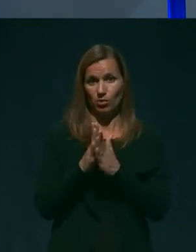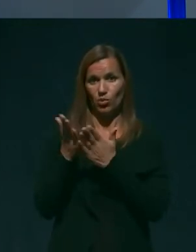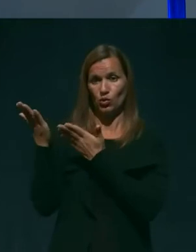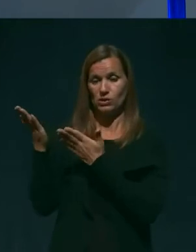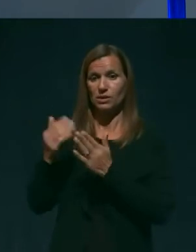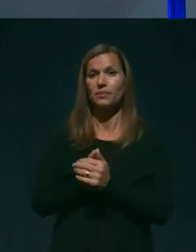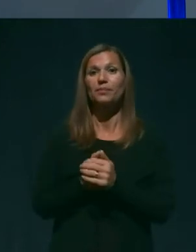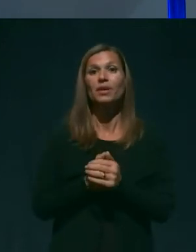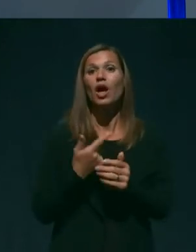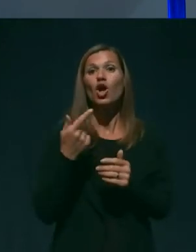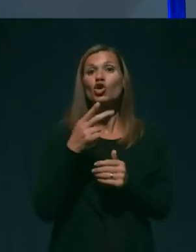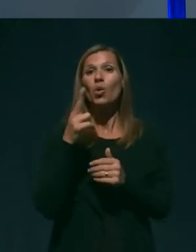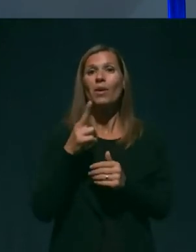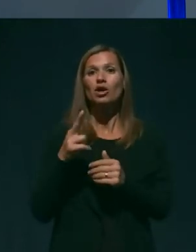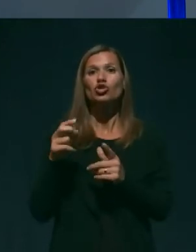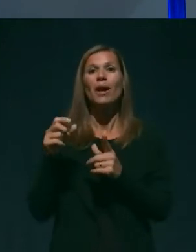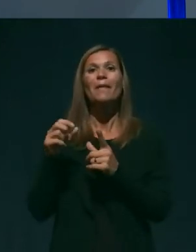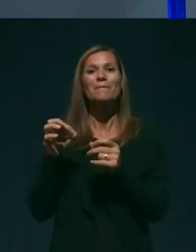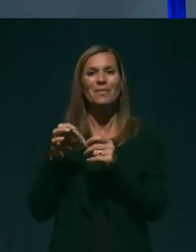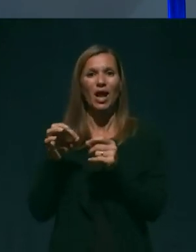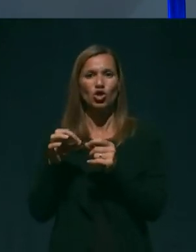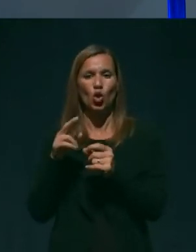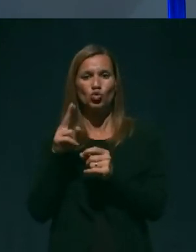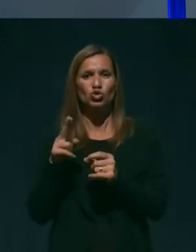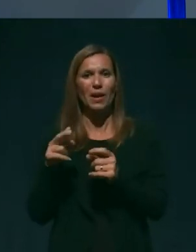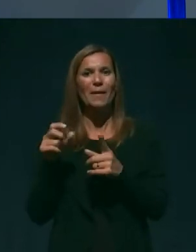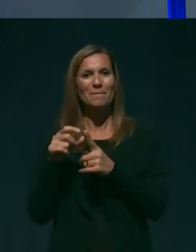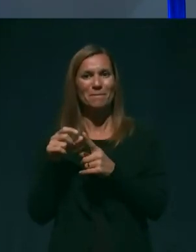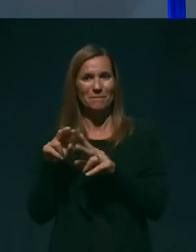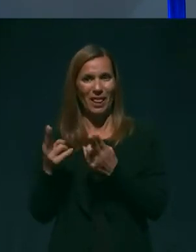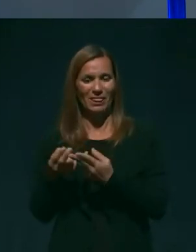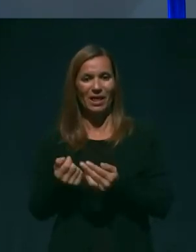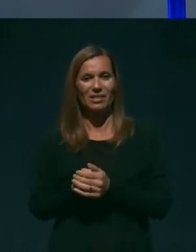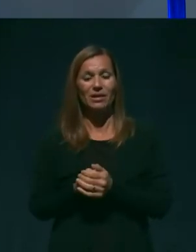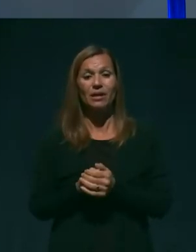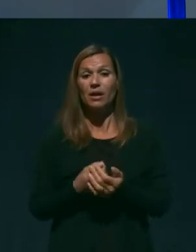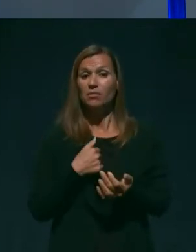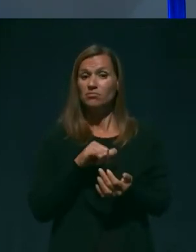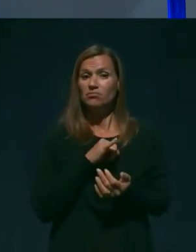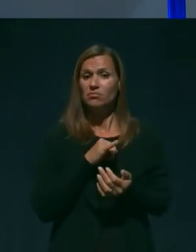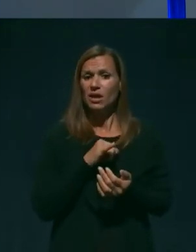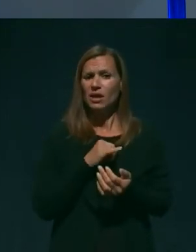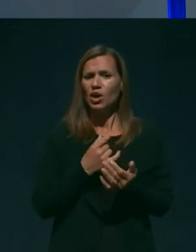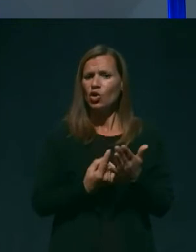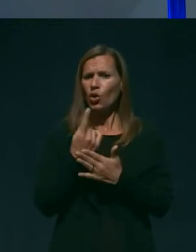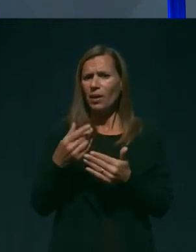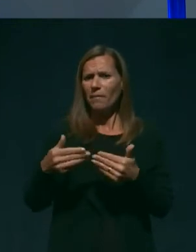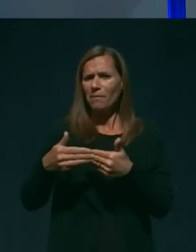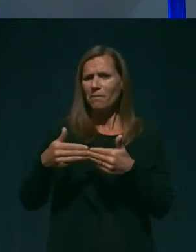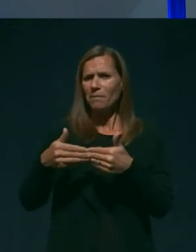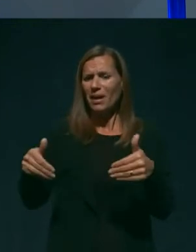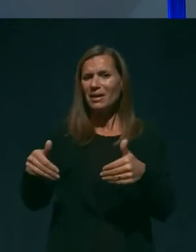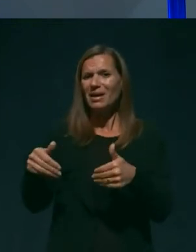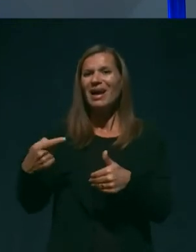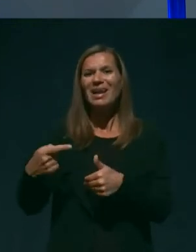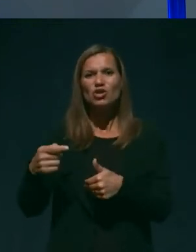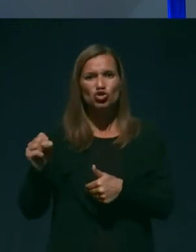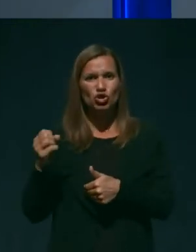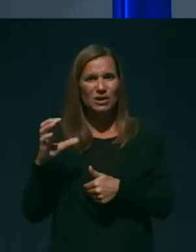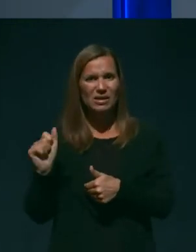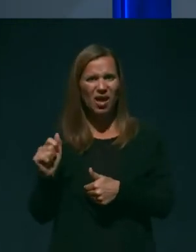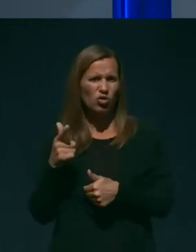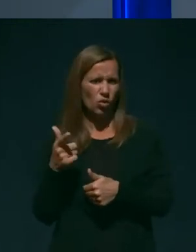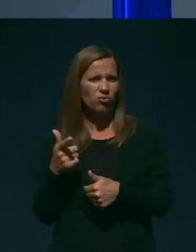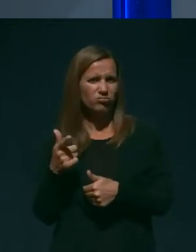Tomaš, Bratoš, Planet. Mene pa zanima dogodek obmeji v dolini Gliščince domnevni incident ali domnevni fake news,